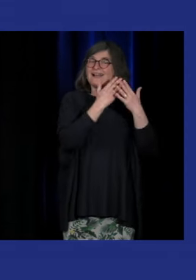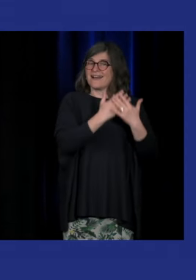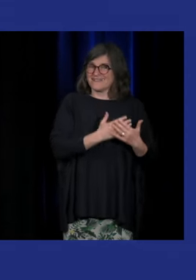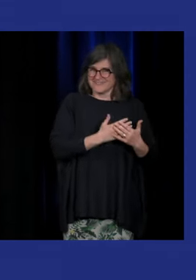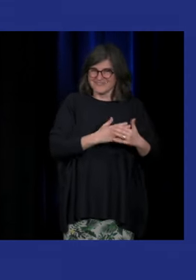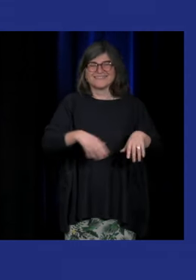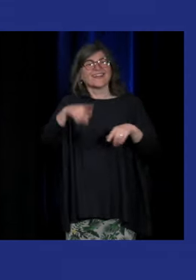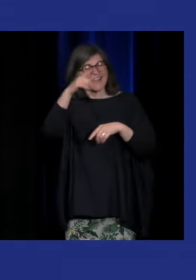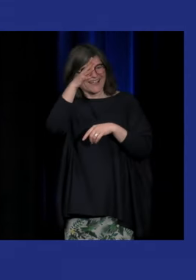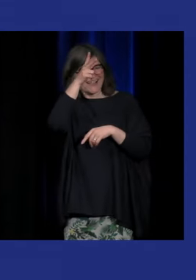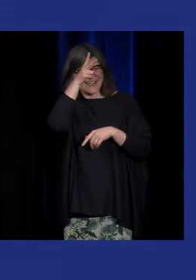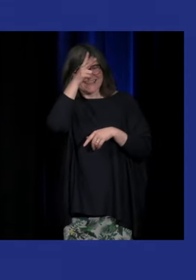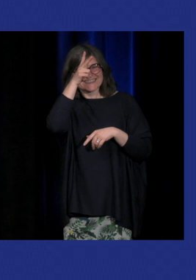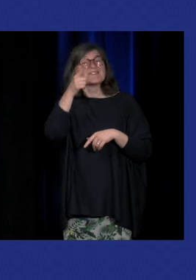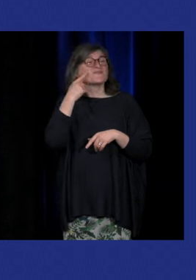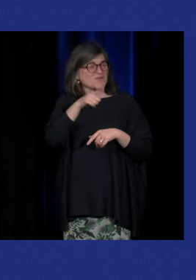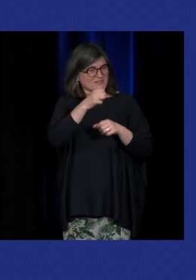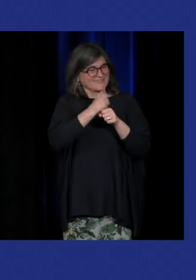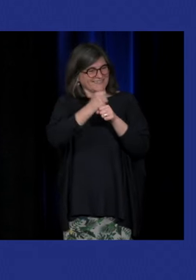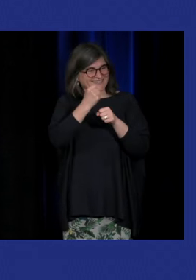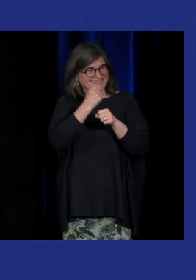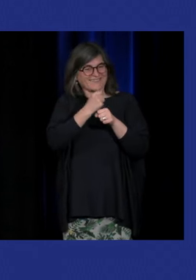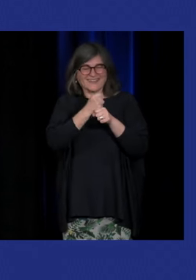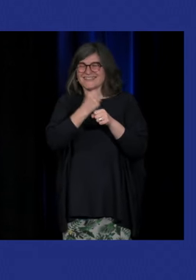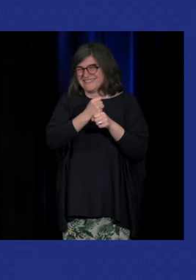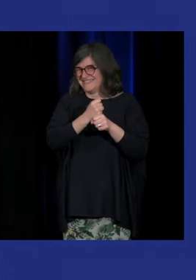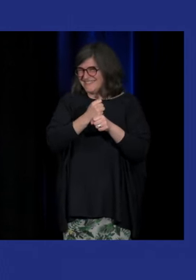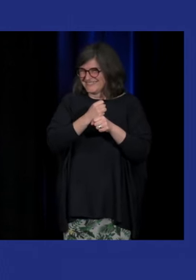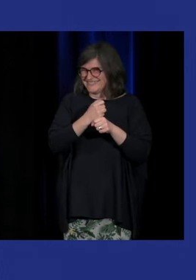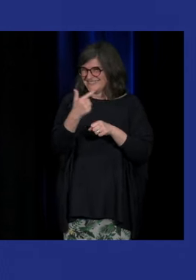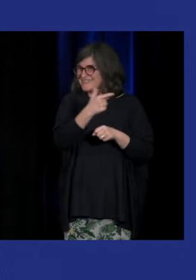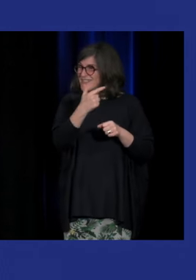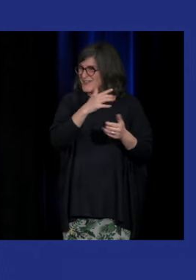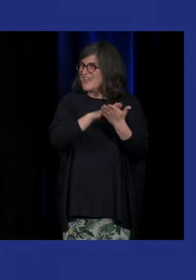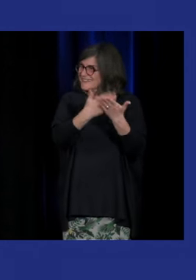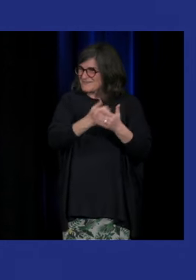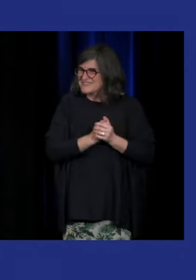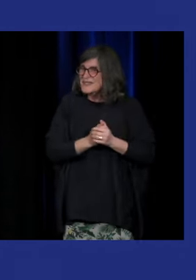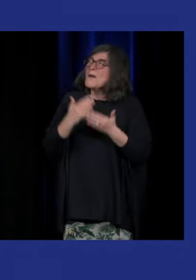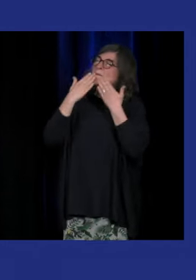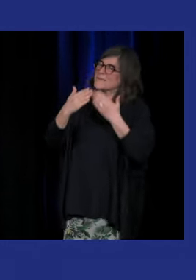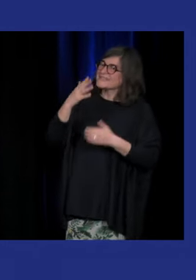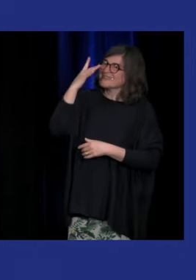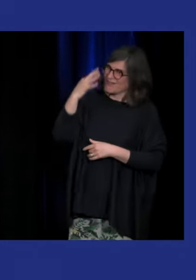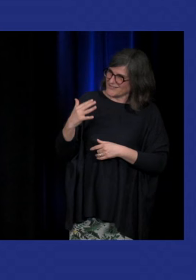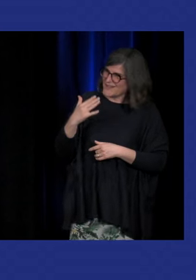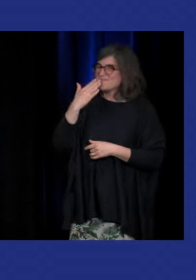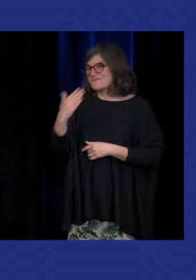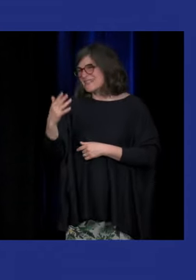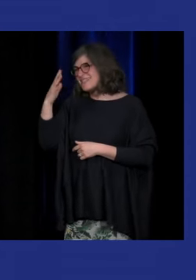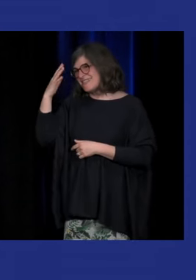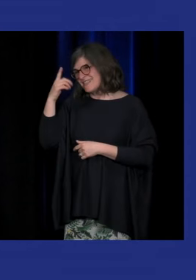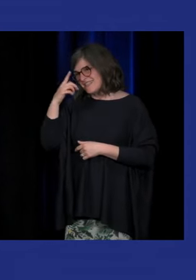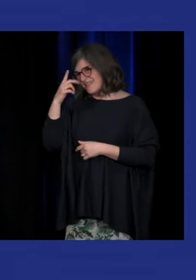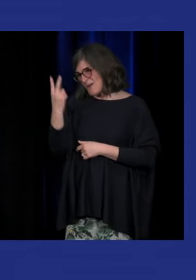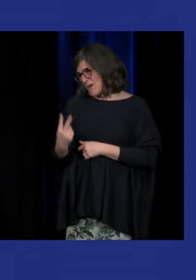fabuleux travail et leur long travail le long travail qu'on a demandé ce soir merci à Andrea Olivier et